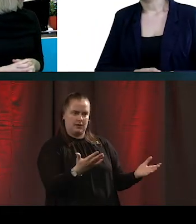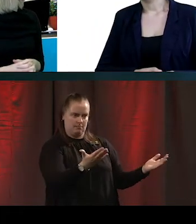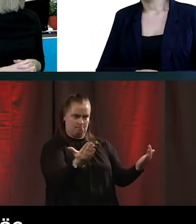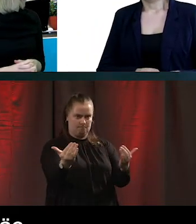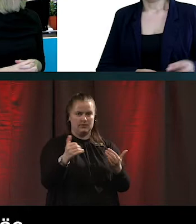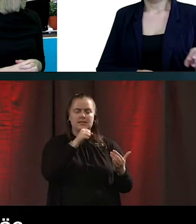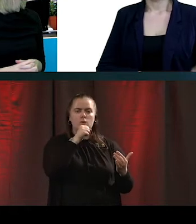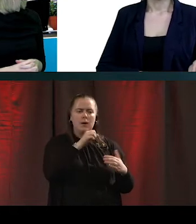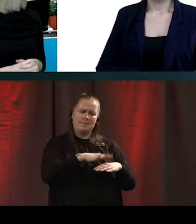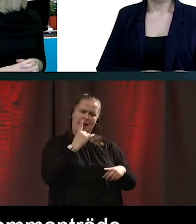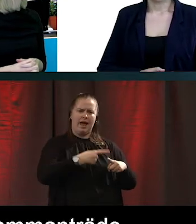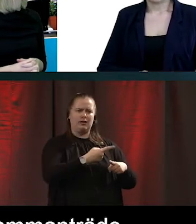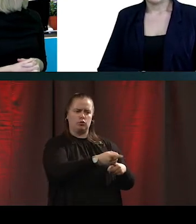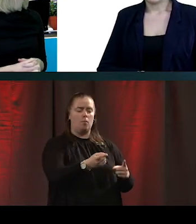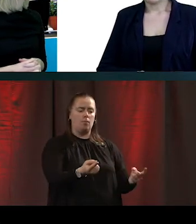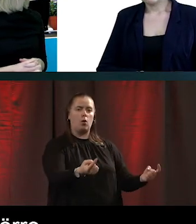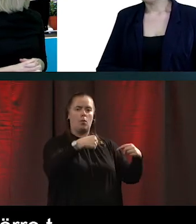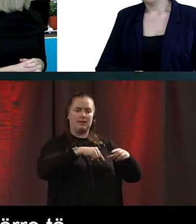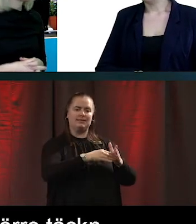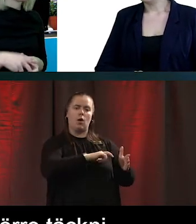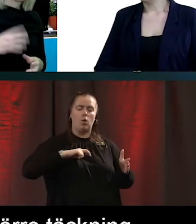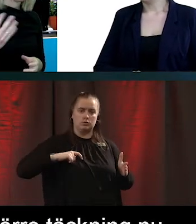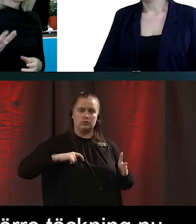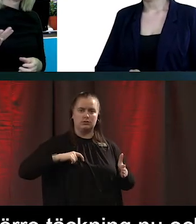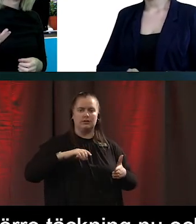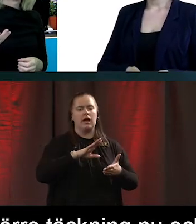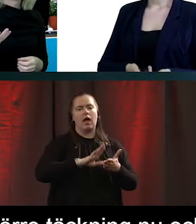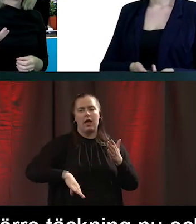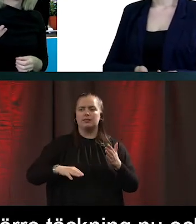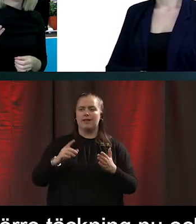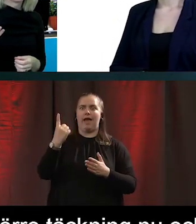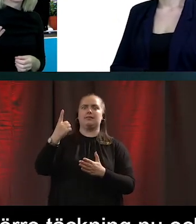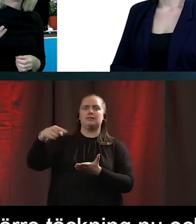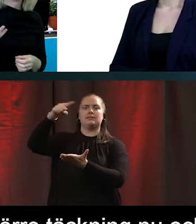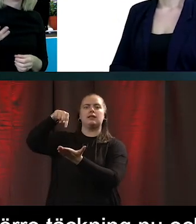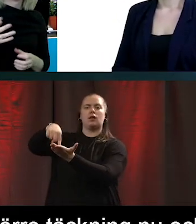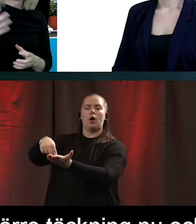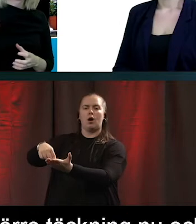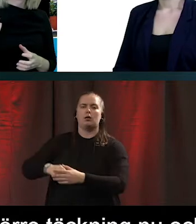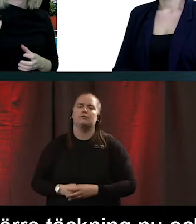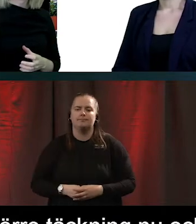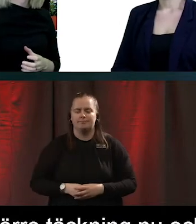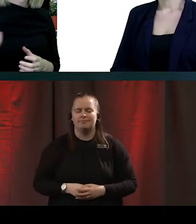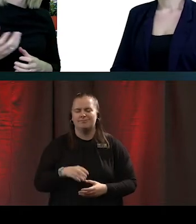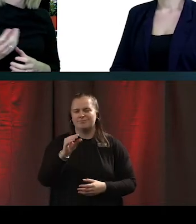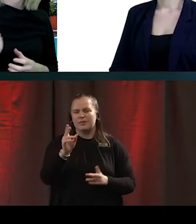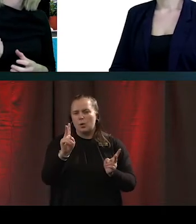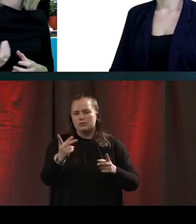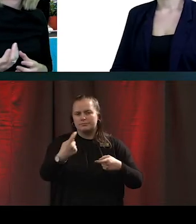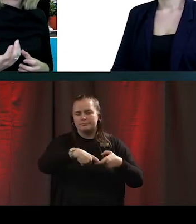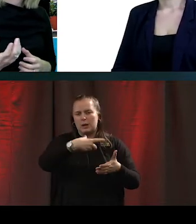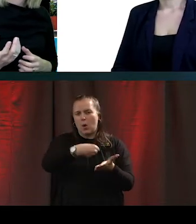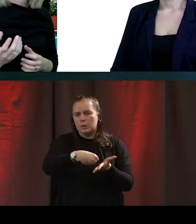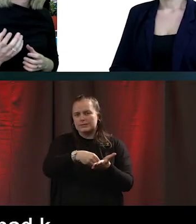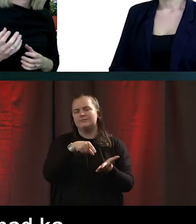våra center än till ett som ligger just centralt. Och en sak som vi också tänker här är att just det här med kostnad, att det kan vara också ett